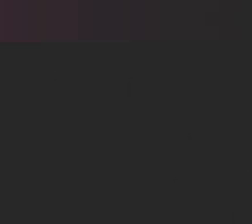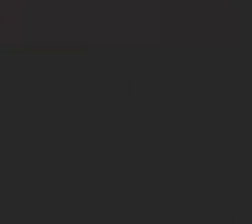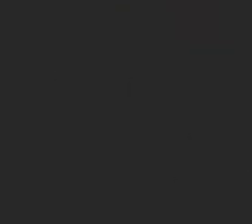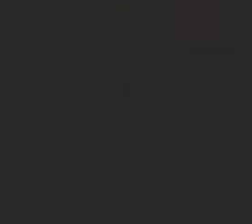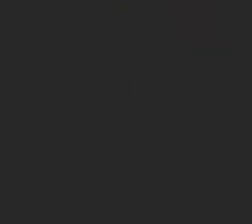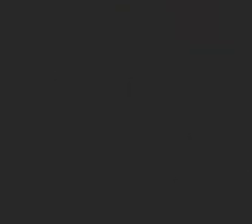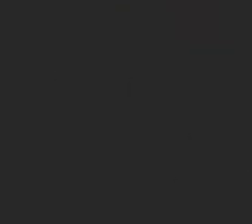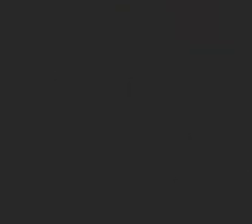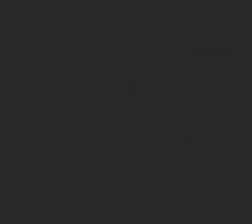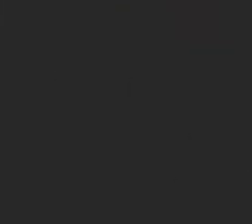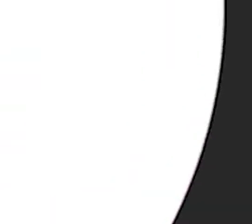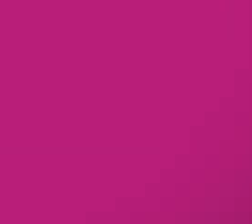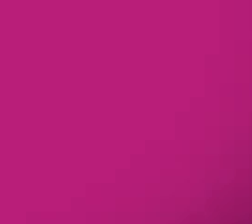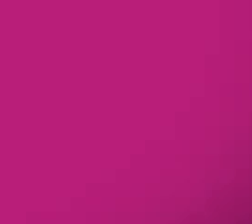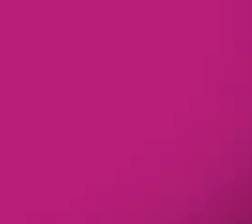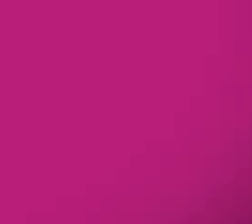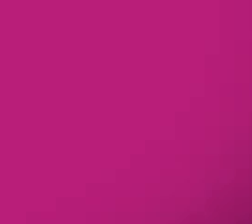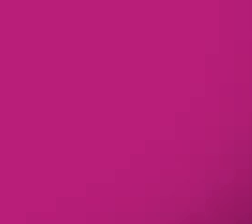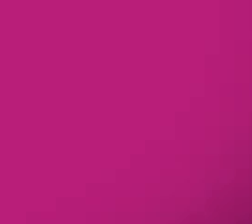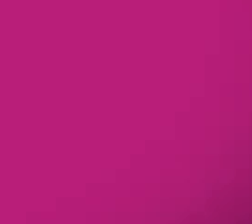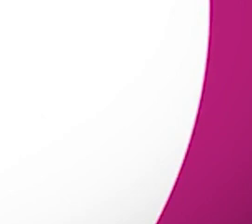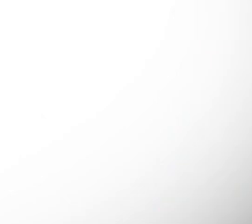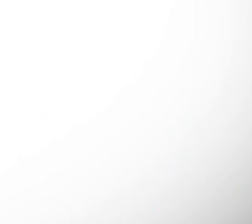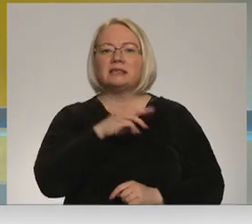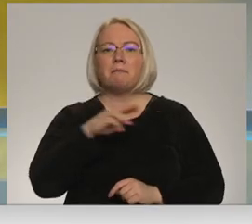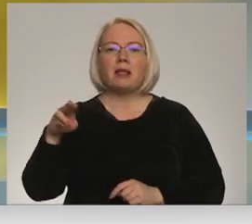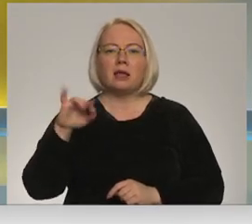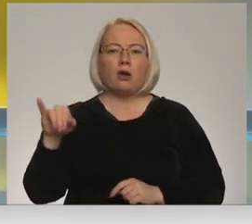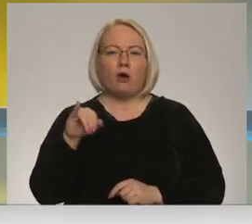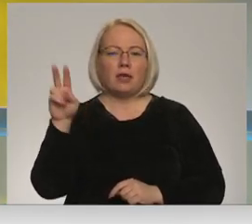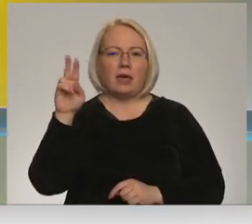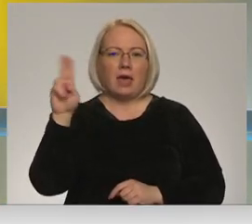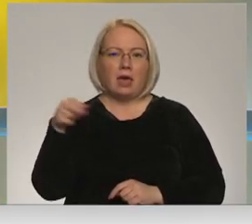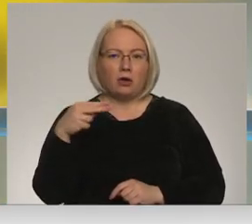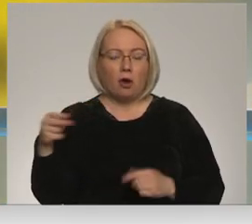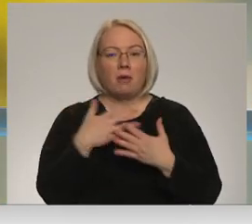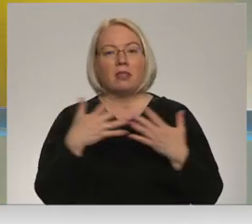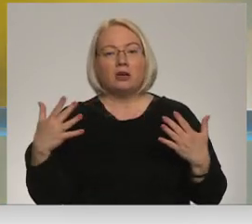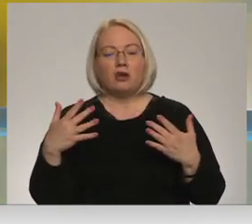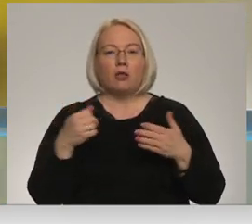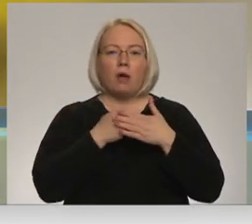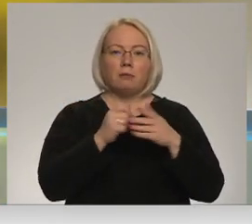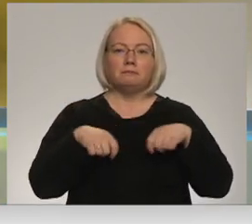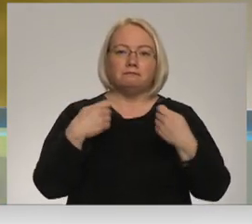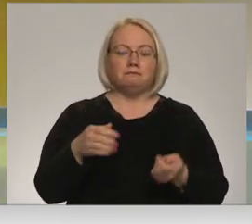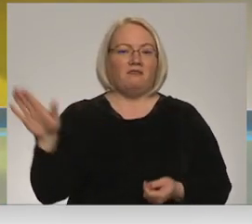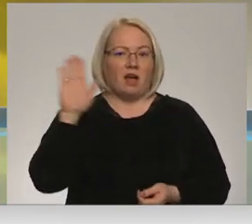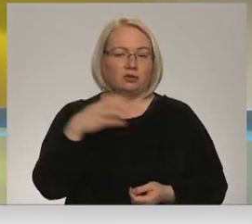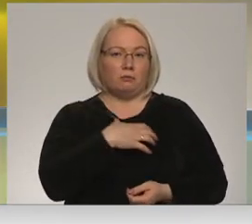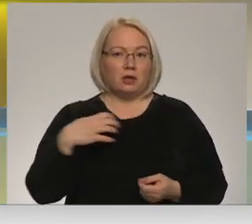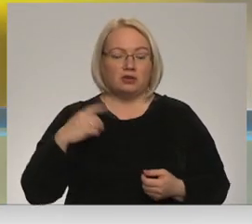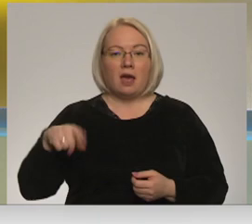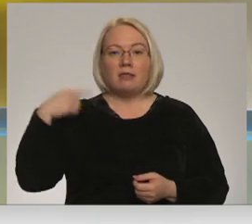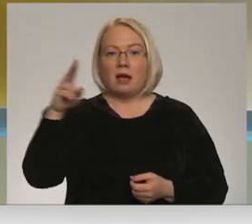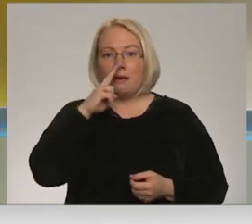Re, visi ēters ir te! Bet dažādi atbalsts niedz arī valsts un pašvaldības. Nākamnedēļa Rīgas